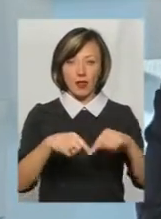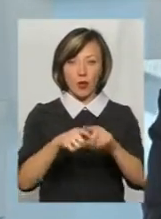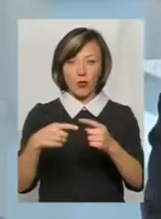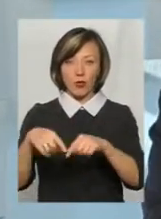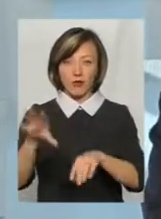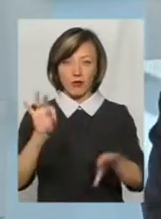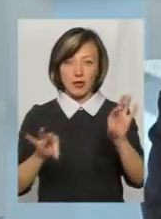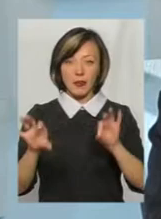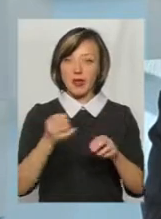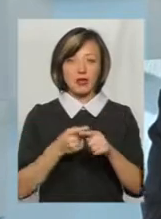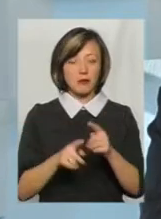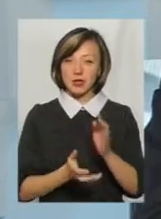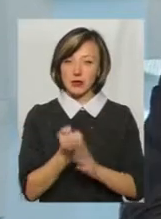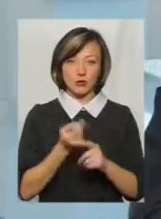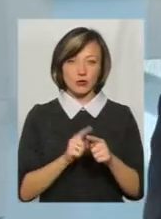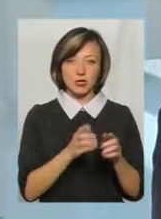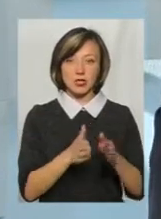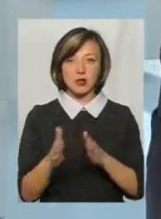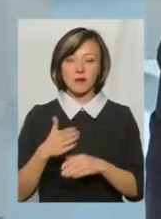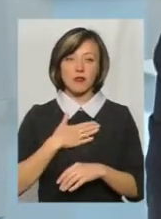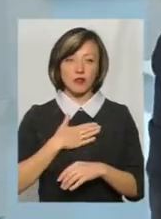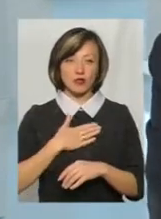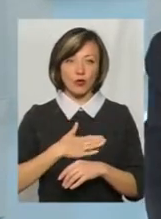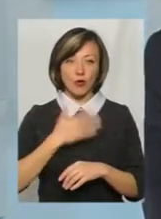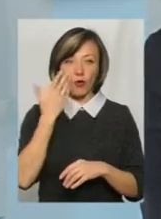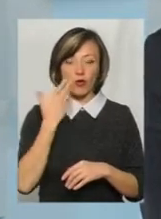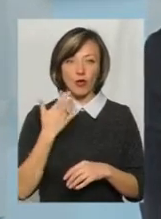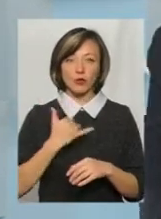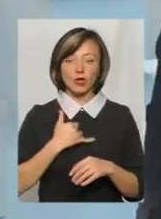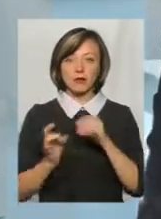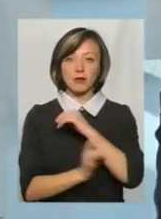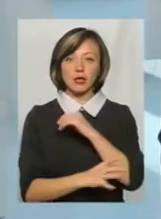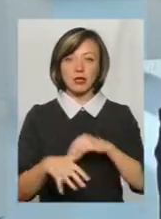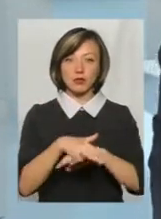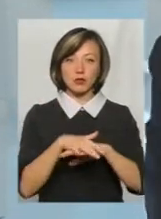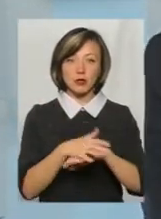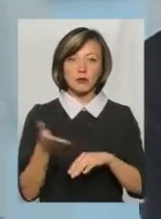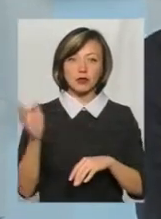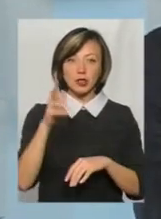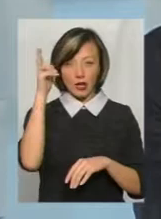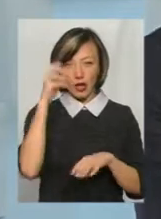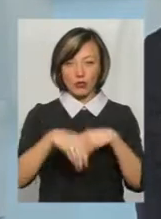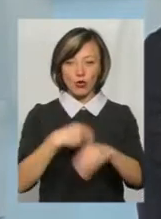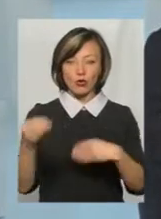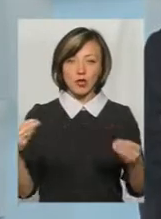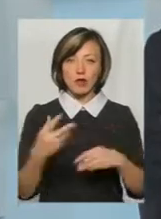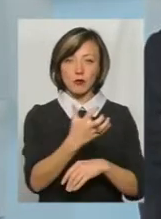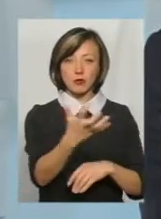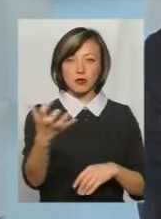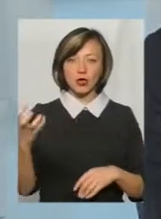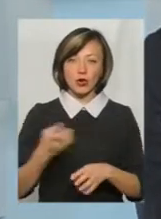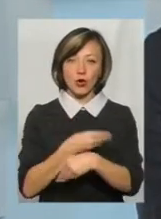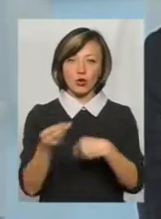дуже підтримують цю систему. Тобто її влаштовує, коли у бідне суспільство, пішли гречку роздали, по 500 гривень